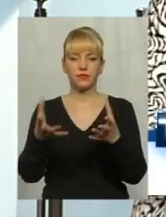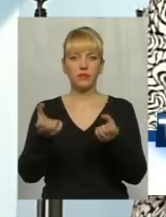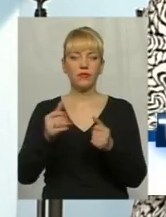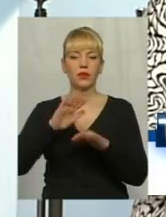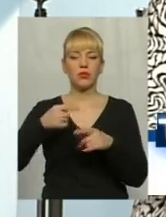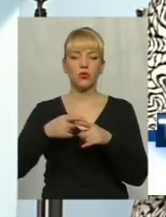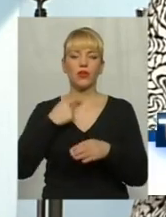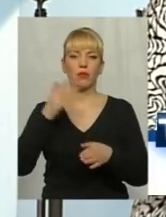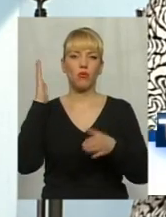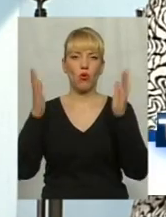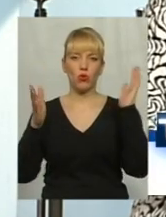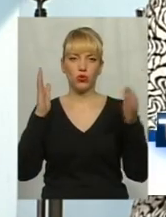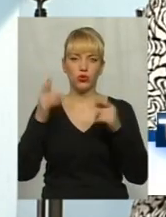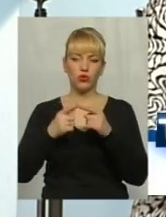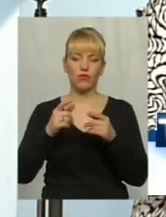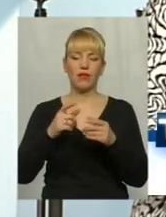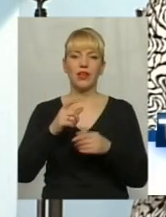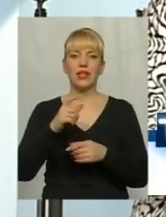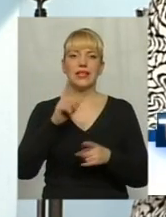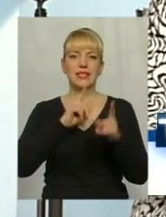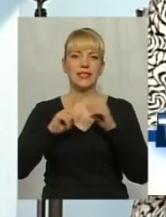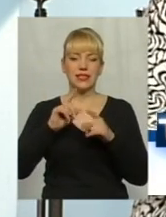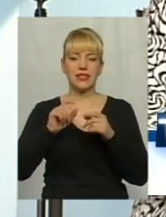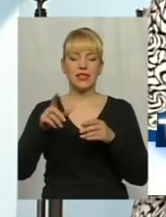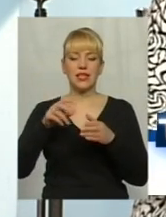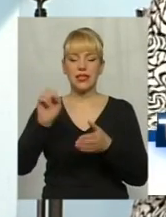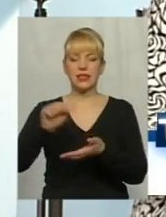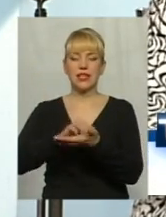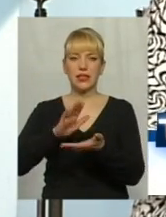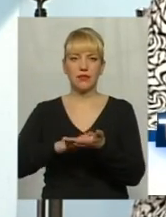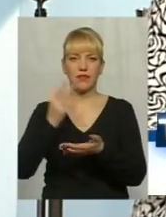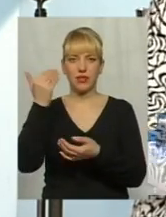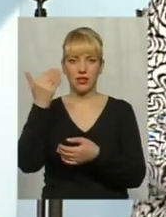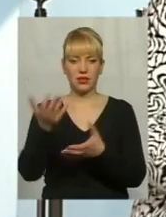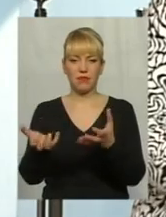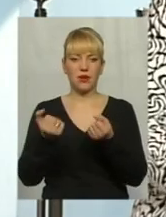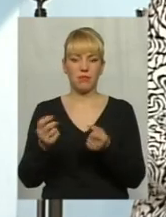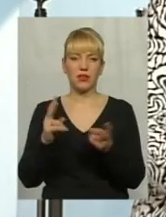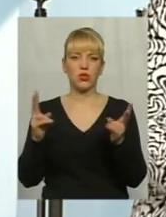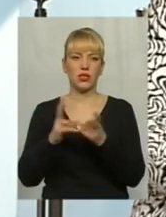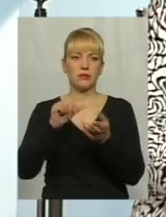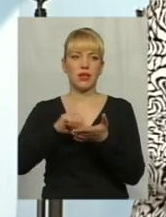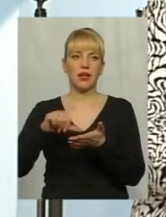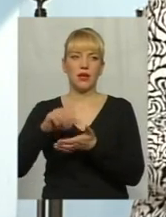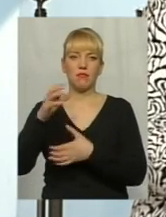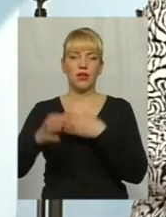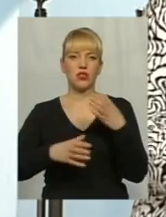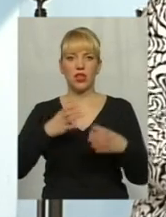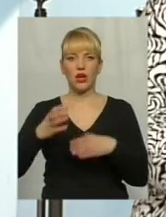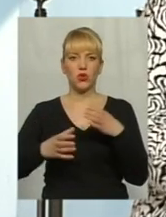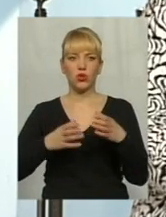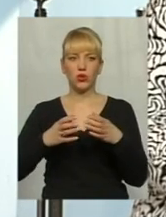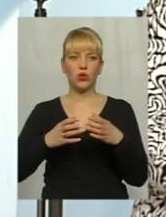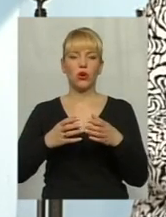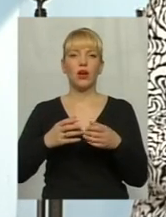з'їзд, пішли на прийом і зареєстрували його в їхній приймальні. І зустрічалися із представниками Міжнародного валютного фонду.